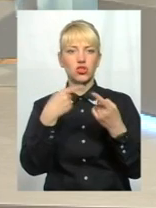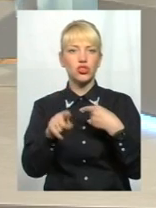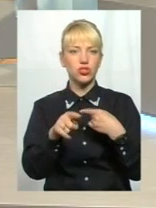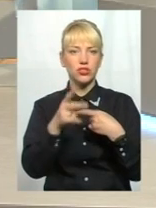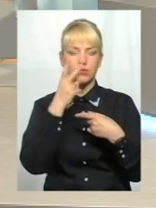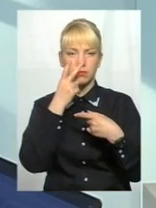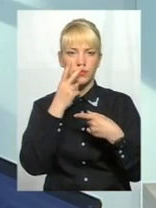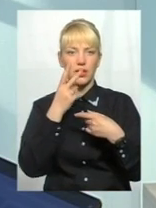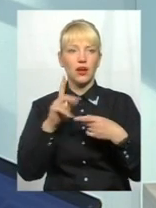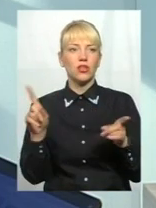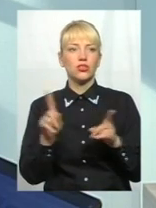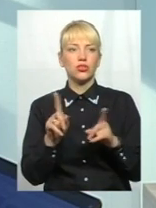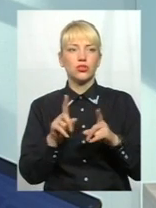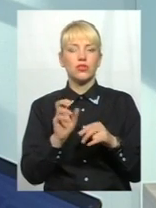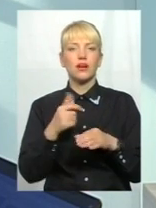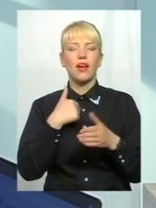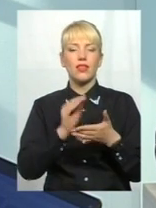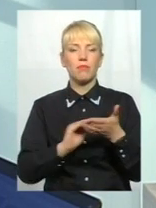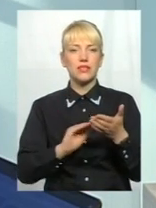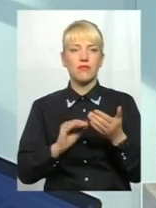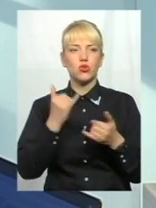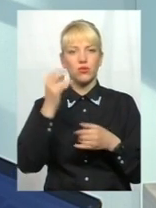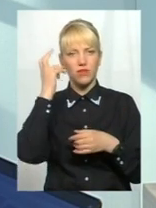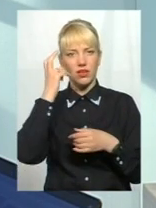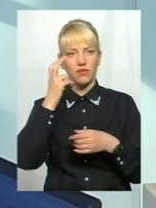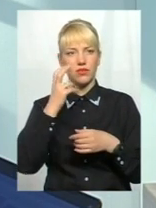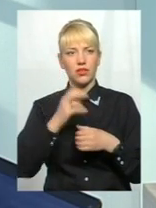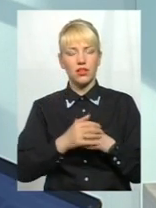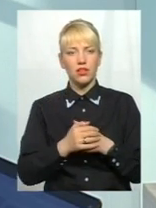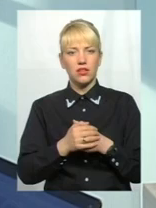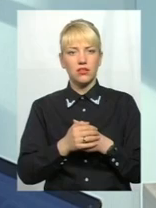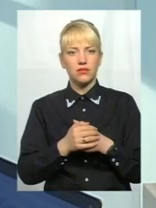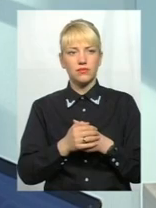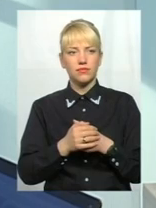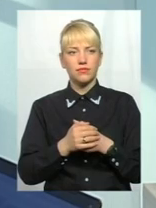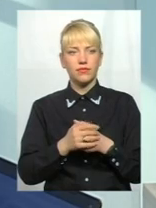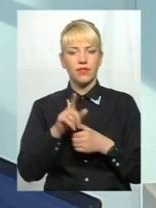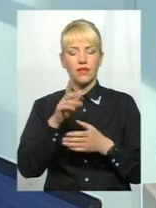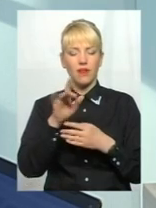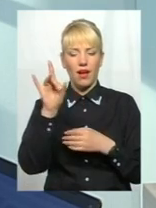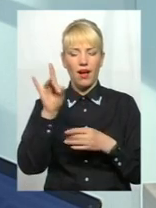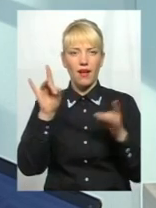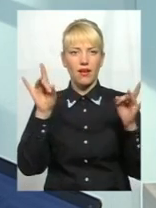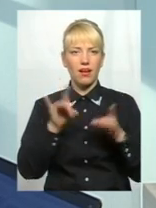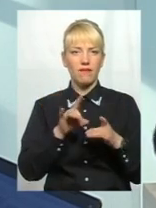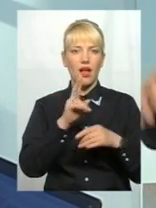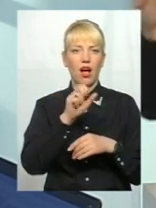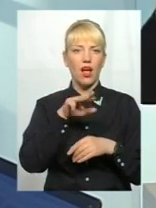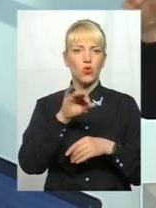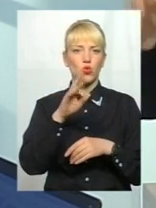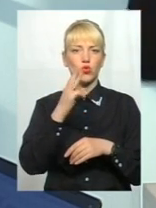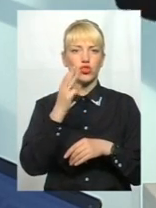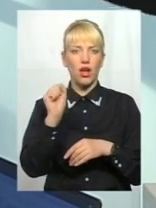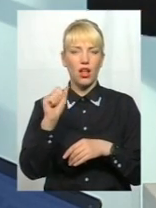прочитав, що хтось писав сьогодні в Києв, що в нас злоги, і там якась є кафе, Катюша чи ще якась буде написано,